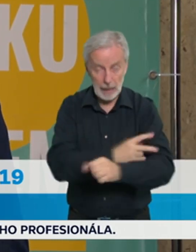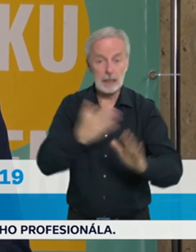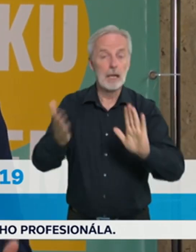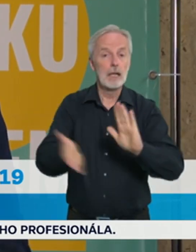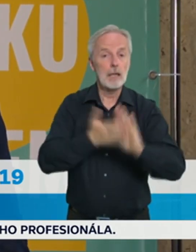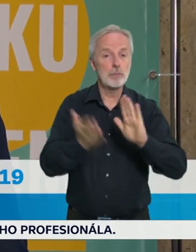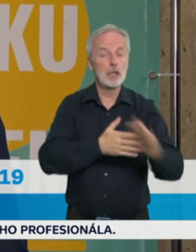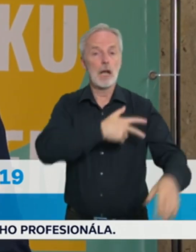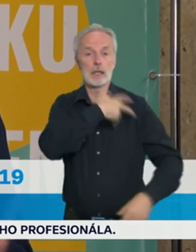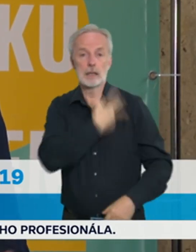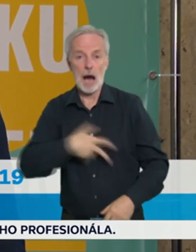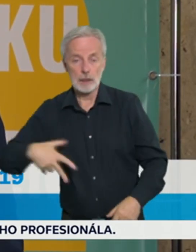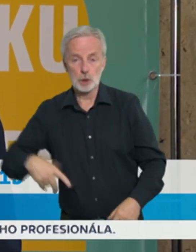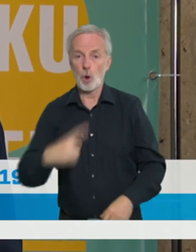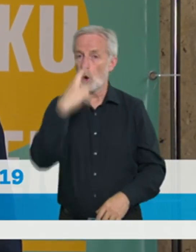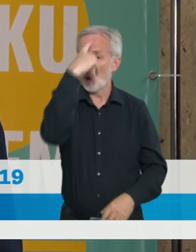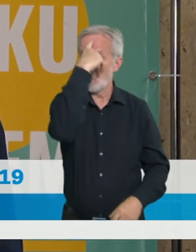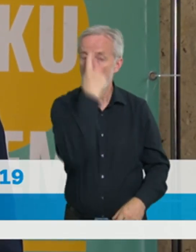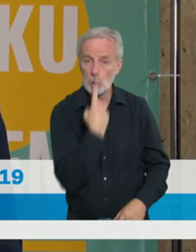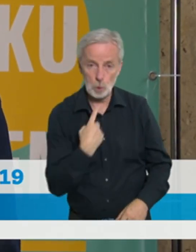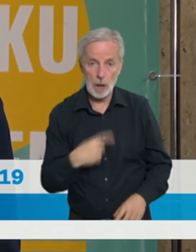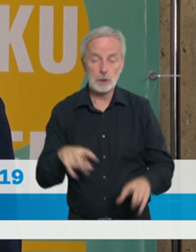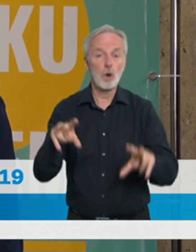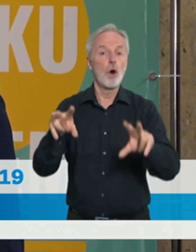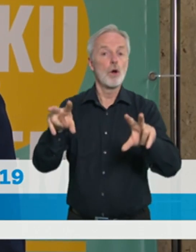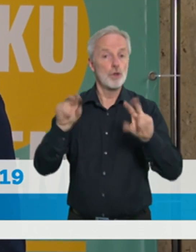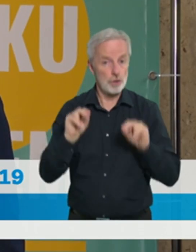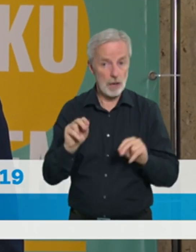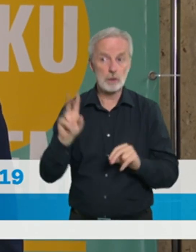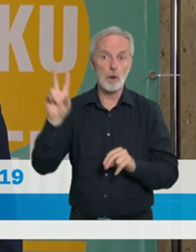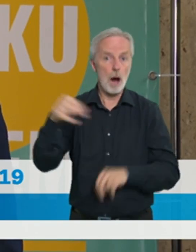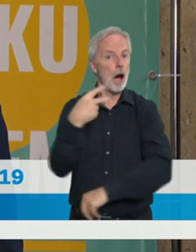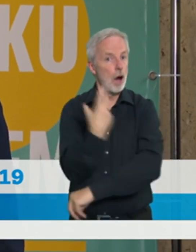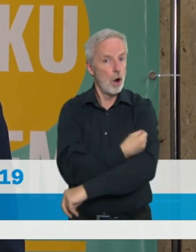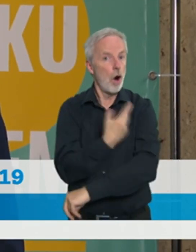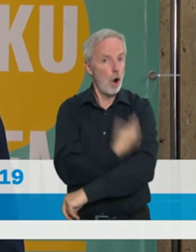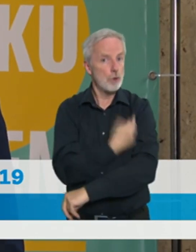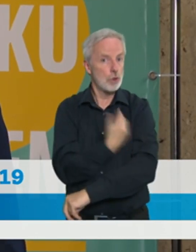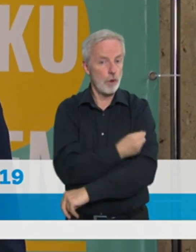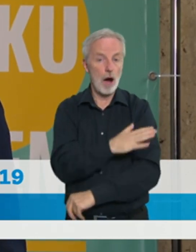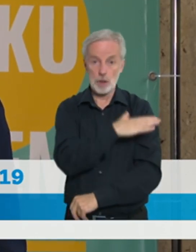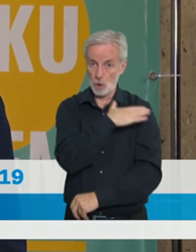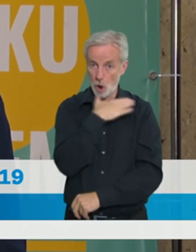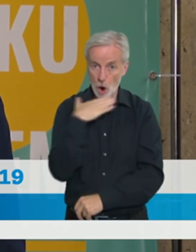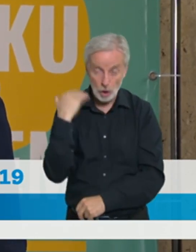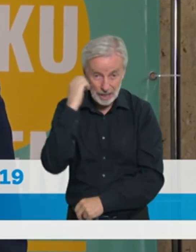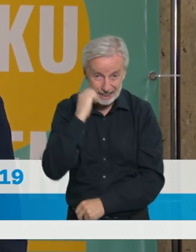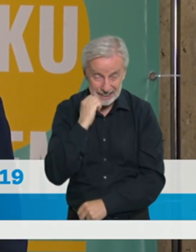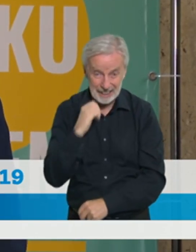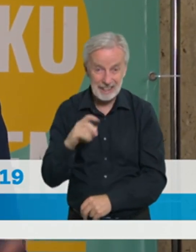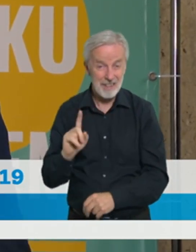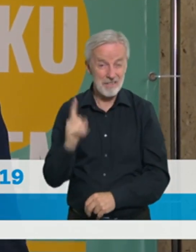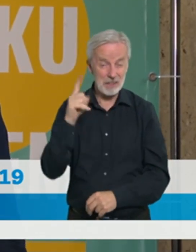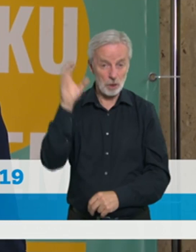Portugalsko, Švédsko a tak dále, které vlastně dosáhly vysoké míry pro očkovanosti, tak v tuto